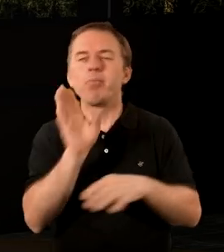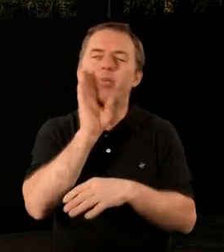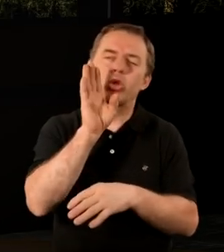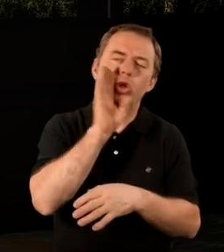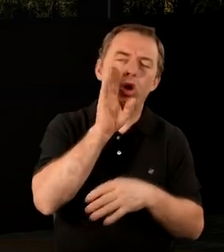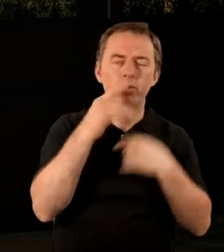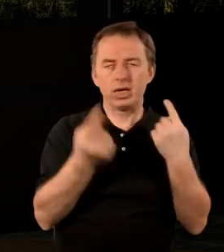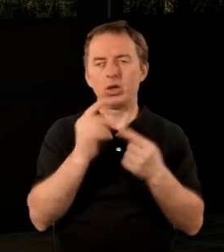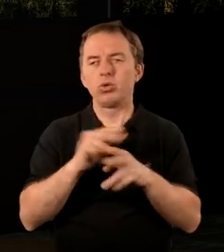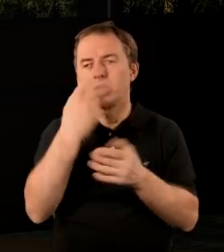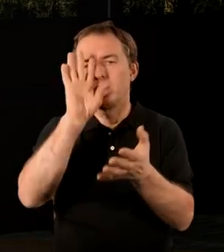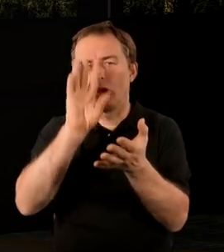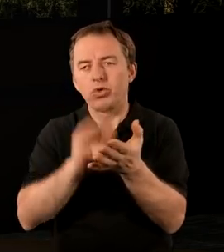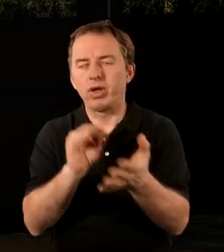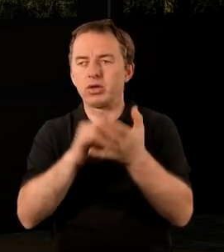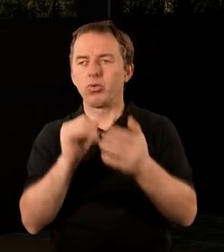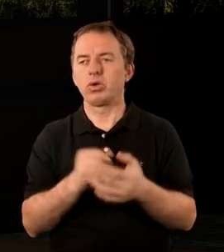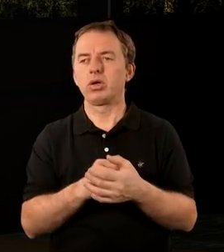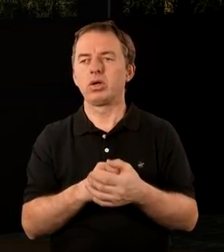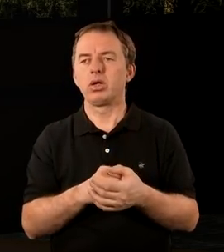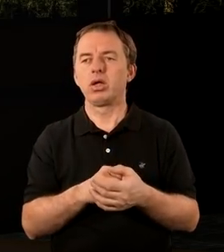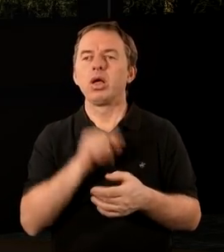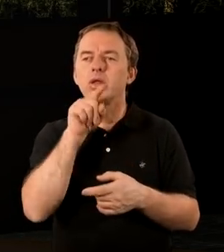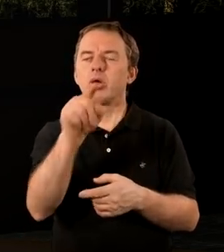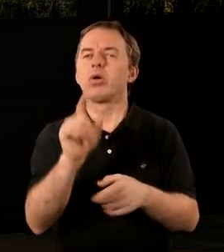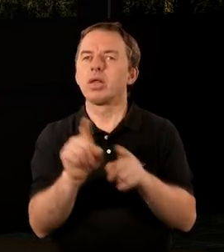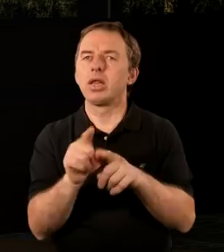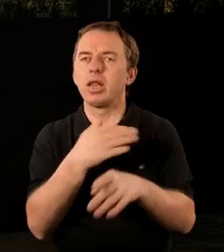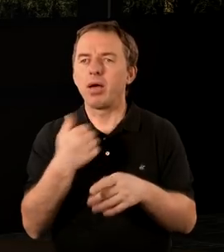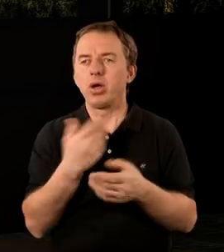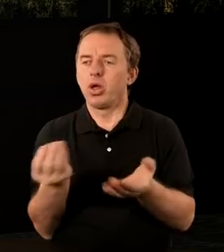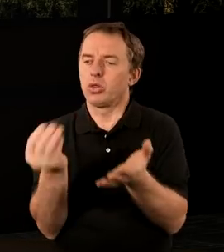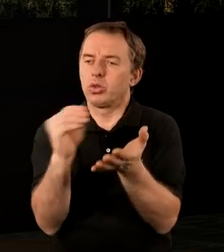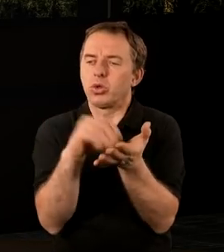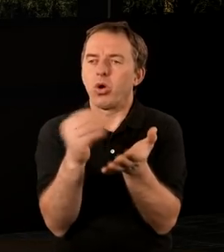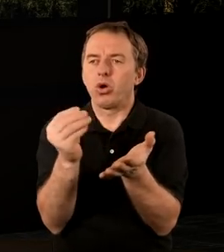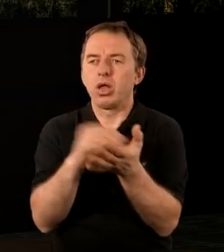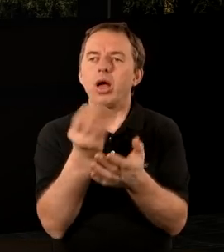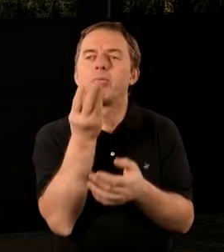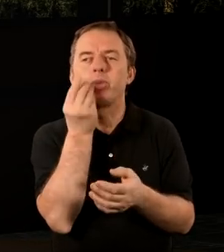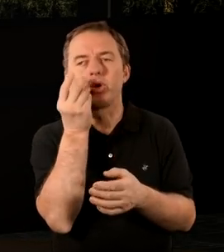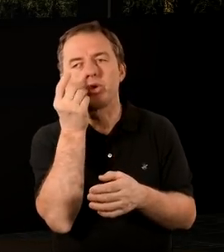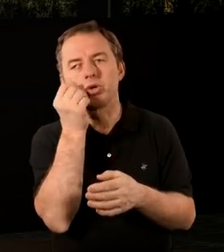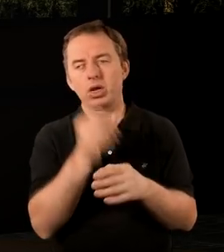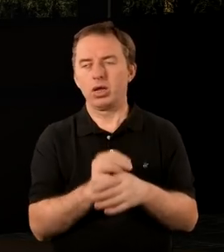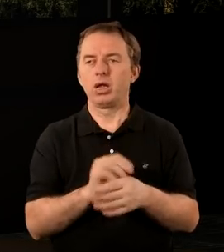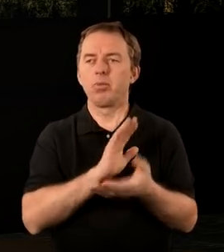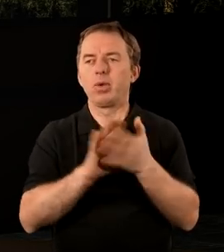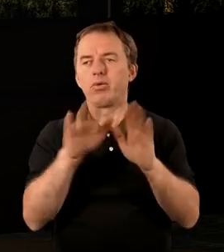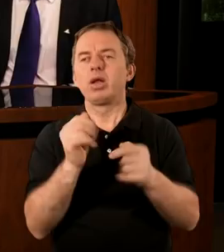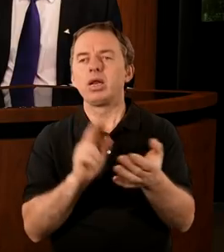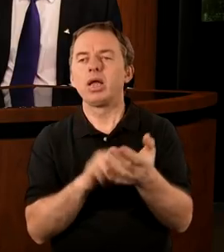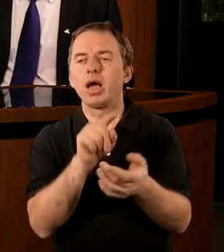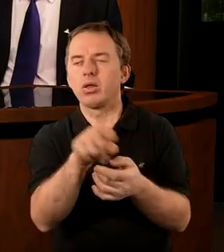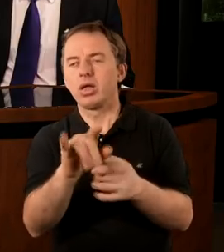dogodnych sytuacjach tego nie doświadczał. To może też nam dawać takie pocieszenie, bez